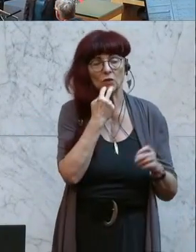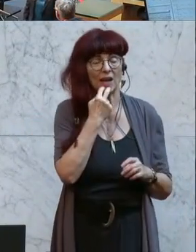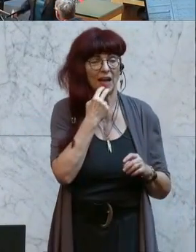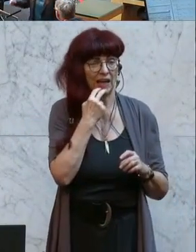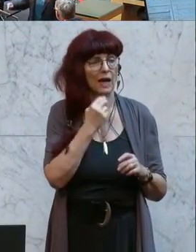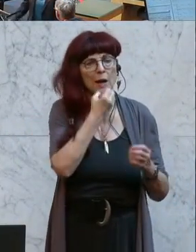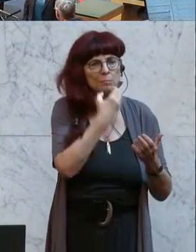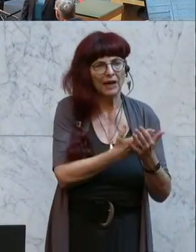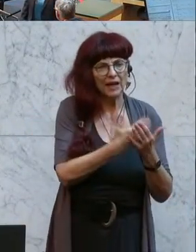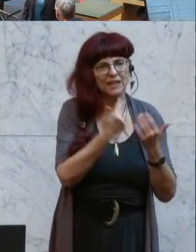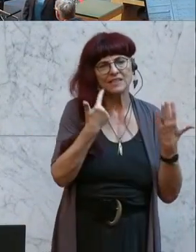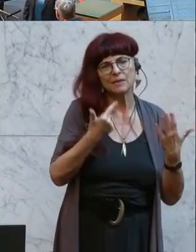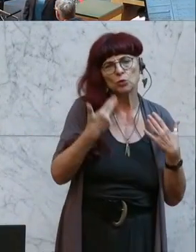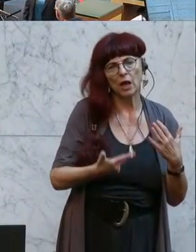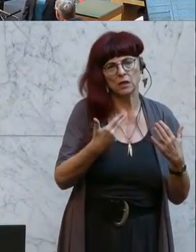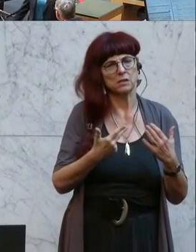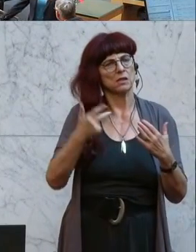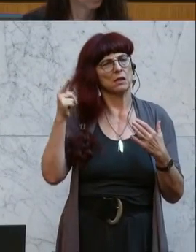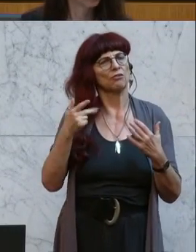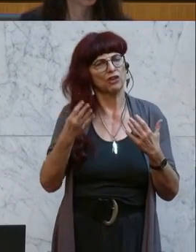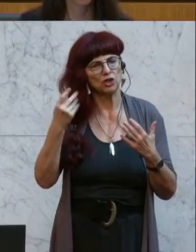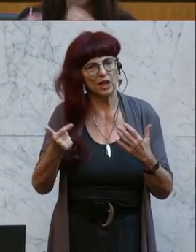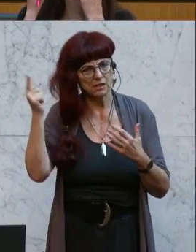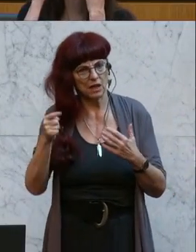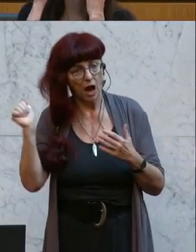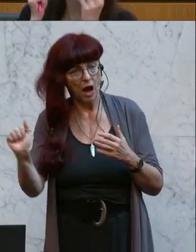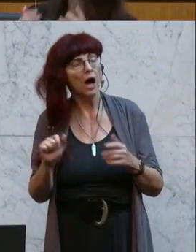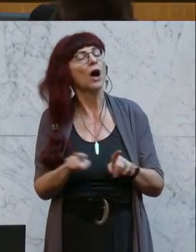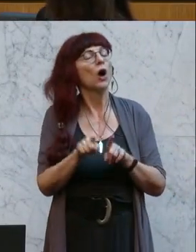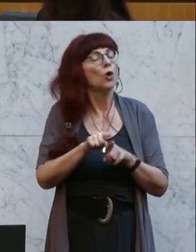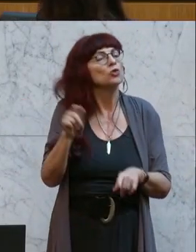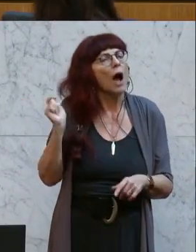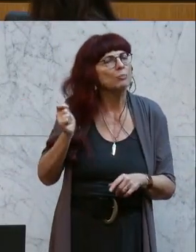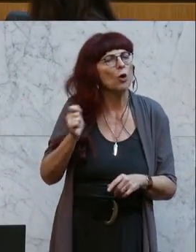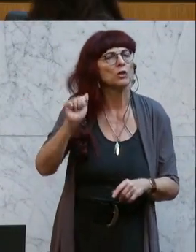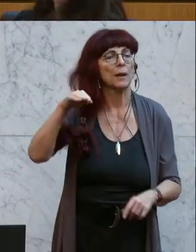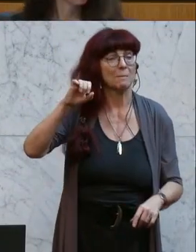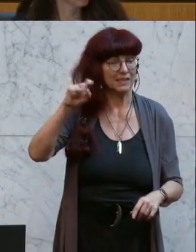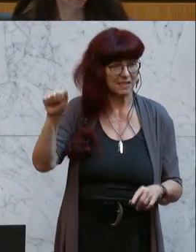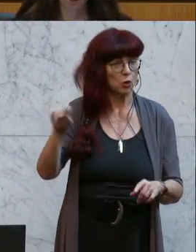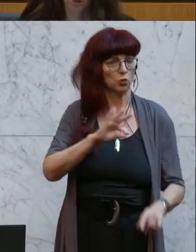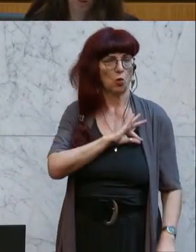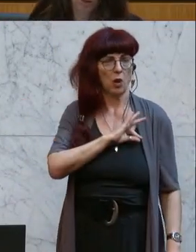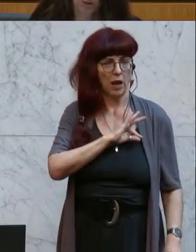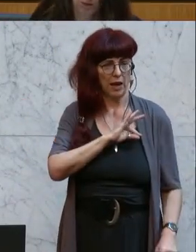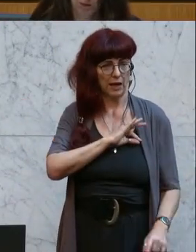Karin Doppelbauer steht jetzt noch bei dem von ihr heftig kritisierten Finanzminister Magnus Brunner.